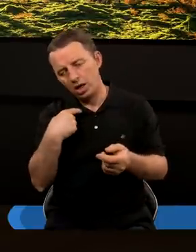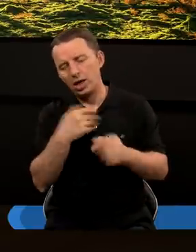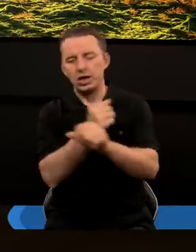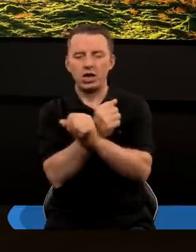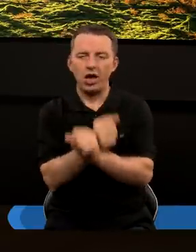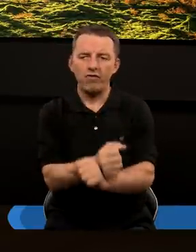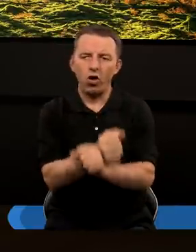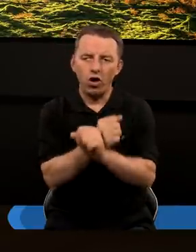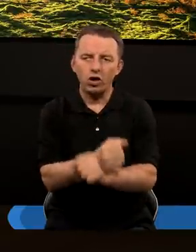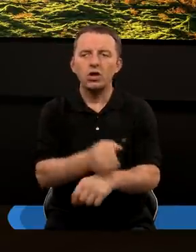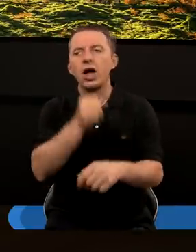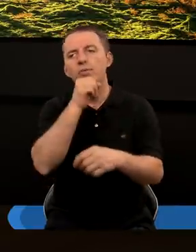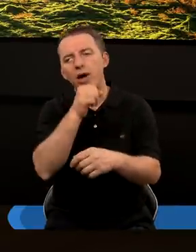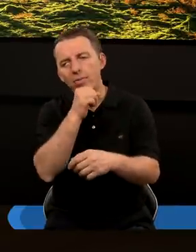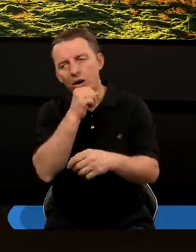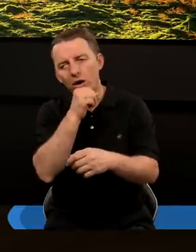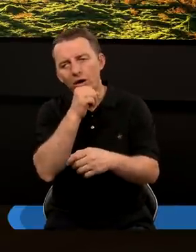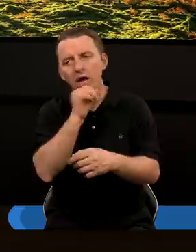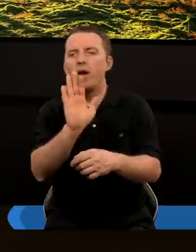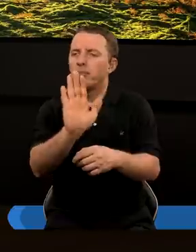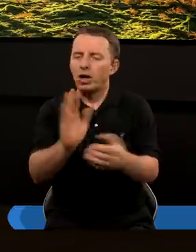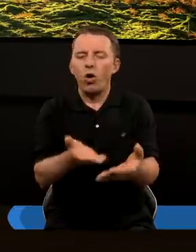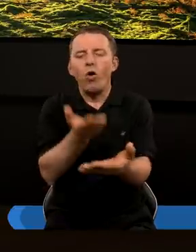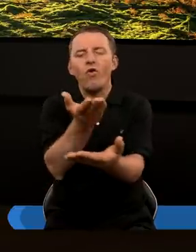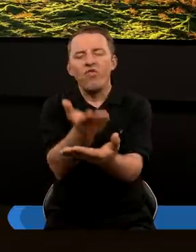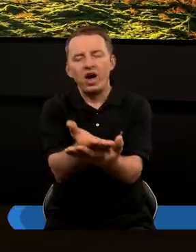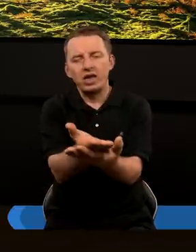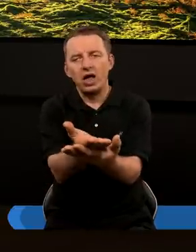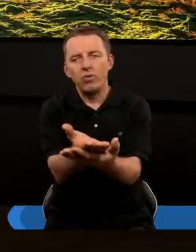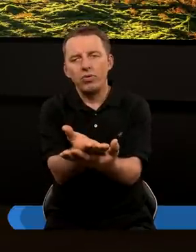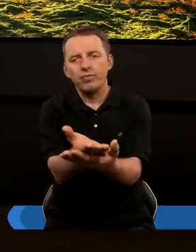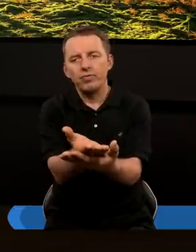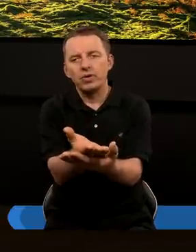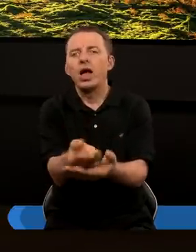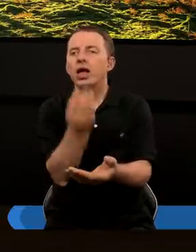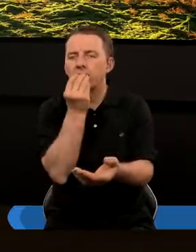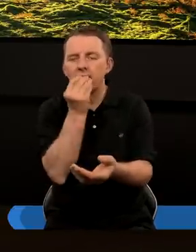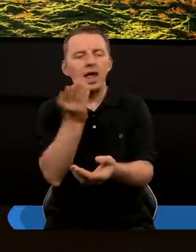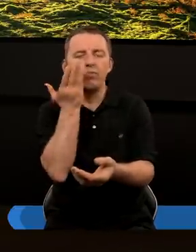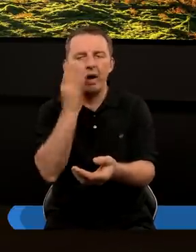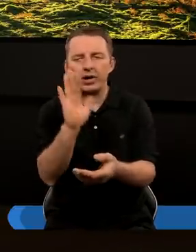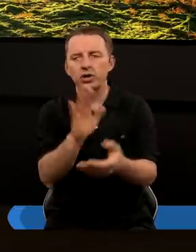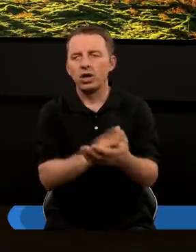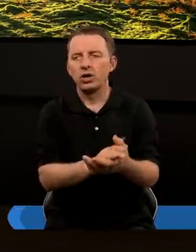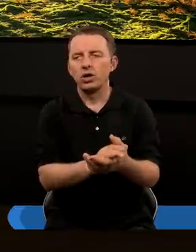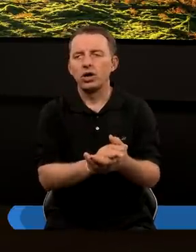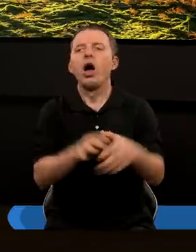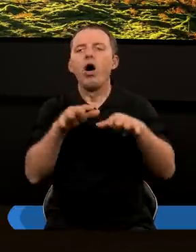niewolnikami w Babilonii. Mają ofertę jedzenia z najbardziej